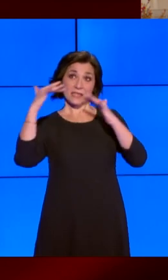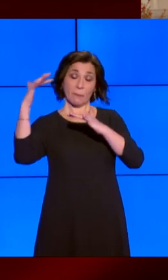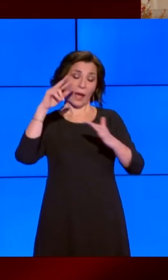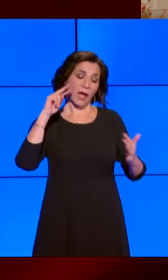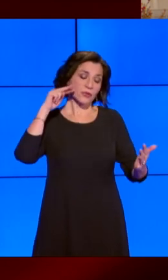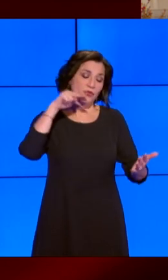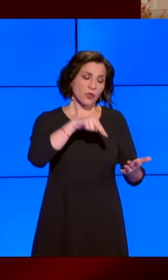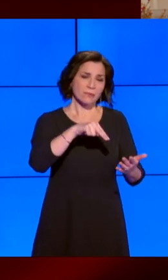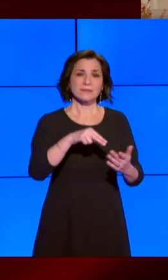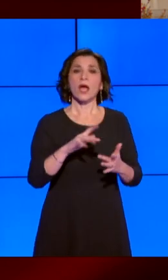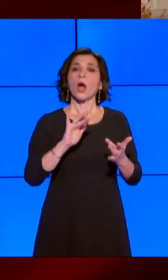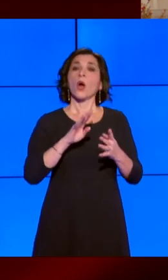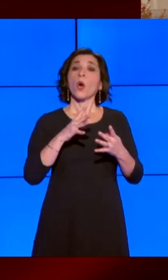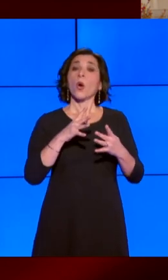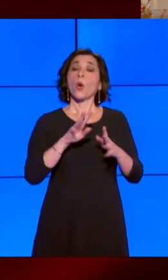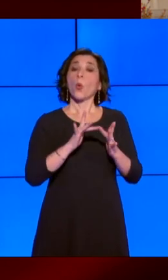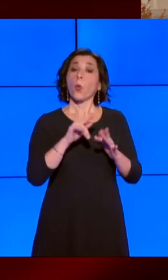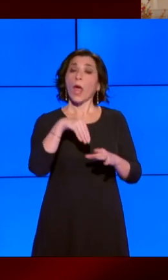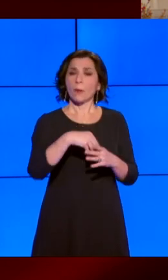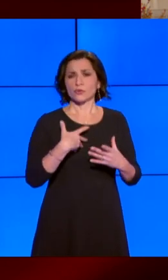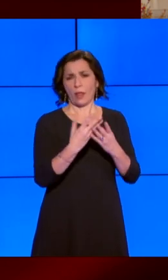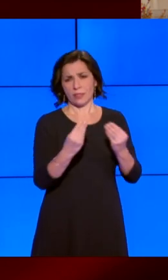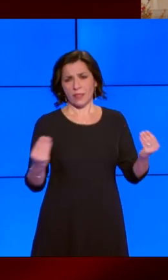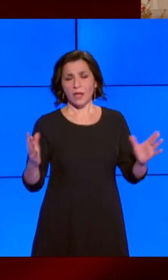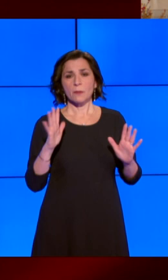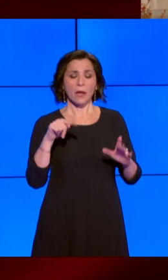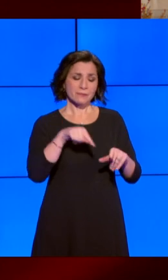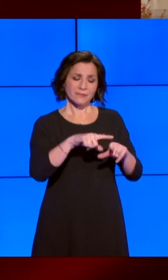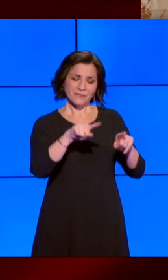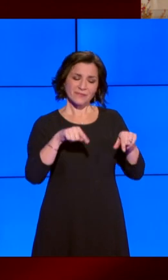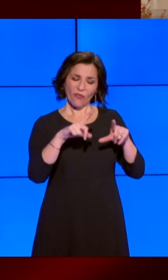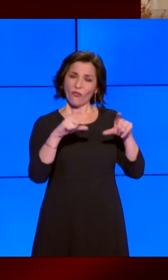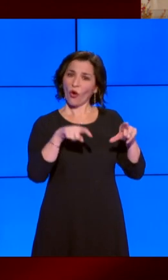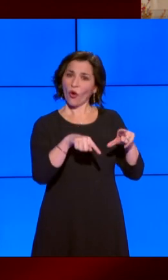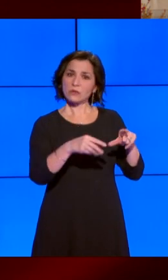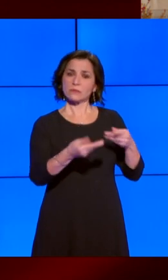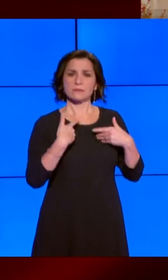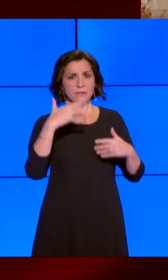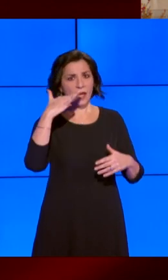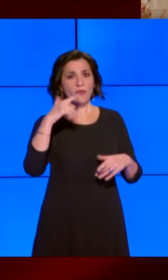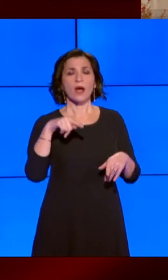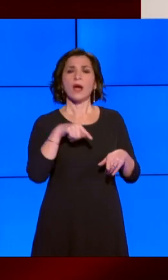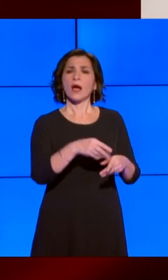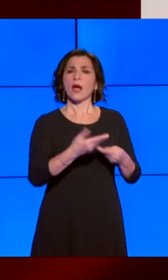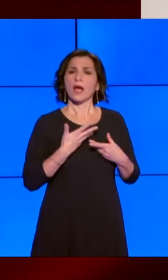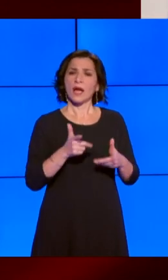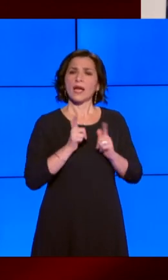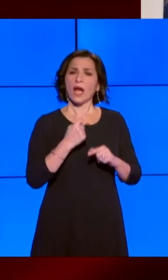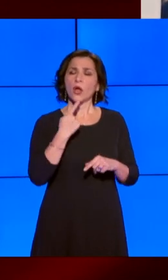ma questa mi ha fatto riflettere, perché proviene da una astronauta adesso al vertice di un paese amico.